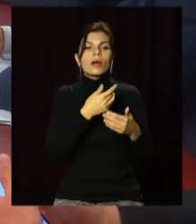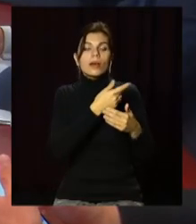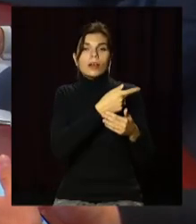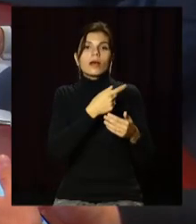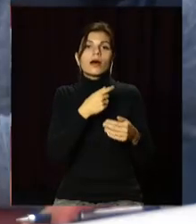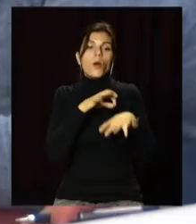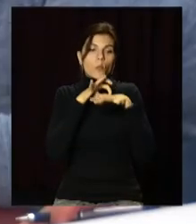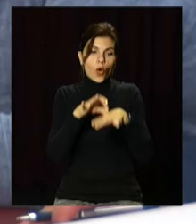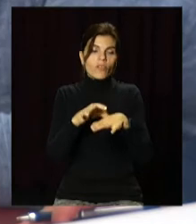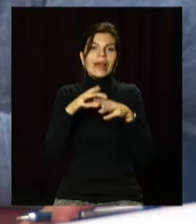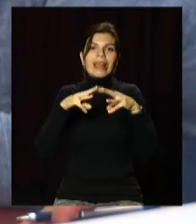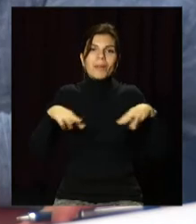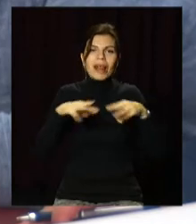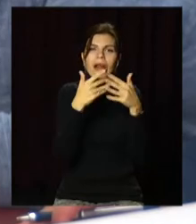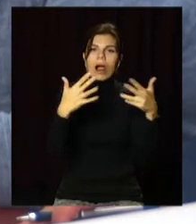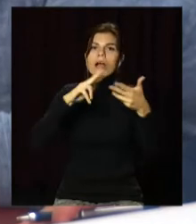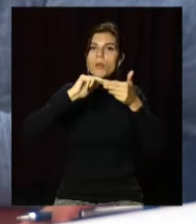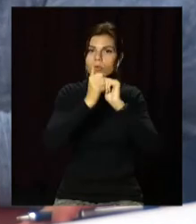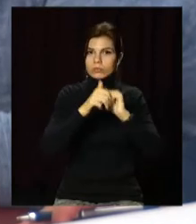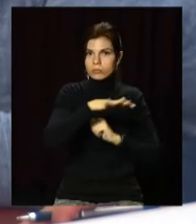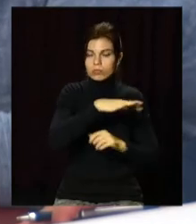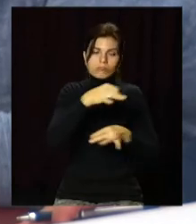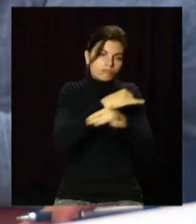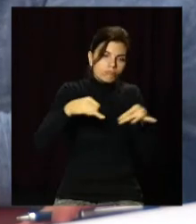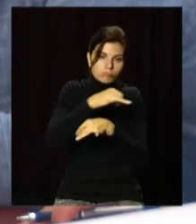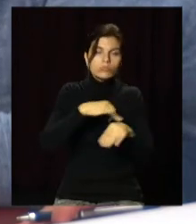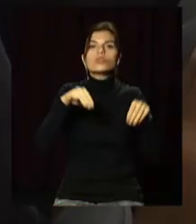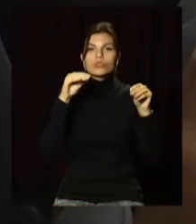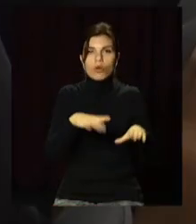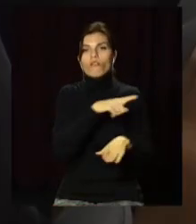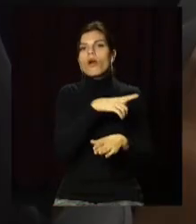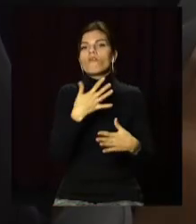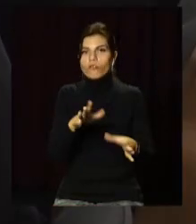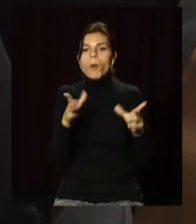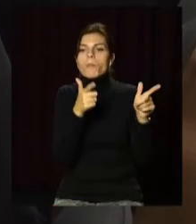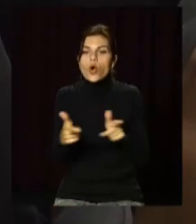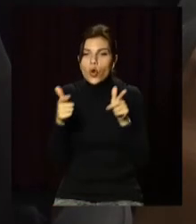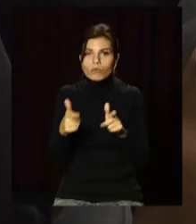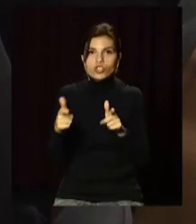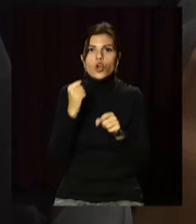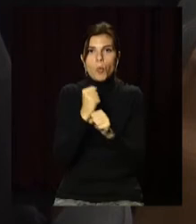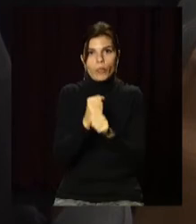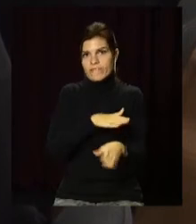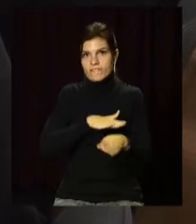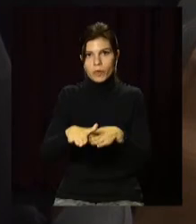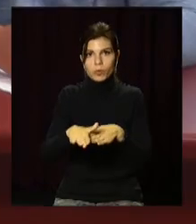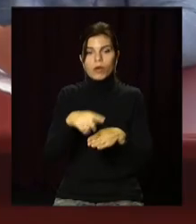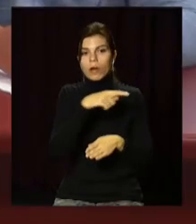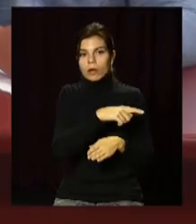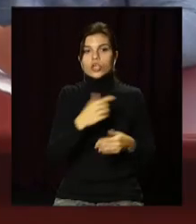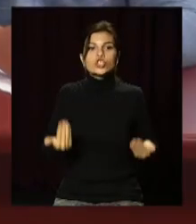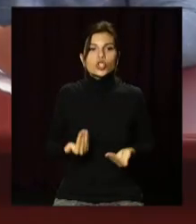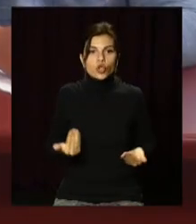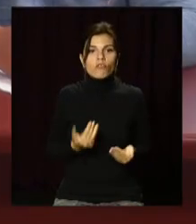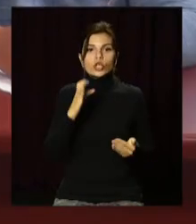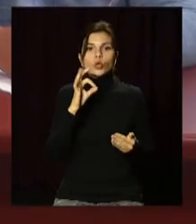підприємств та профільних департаментів Кам'янського на нараді відзначили. Вони виконали всі підготовчі роботи. Тому житлово-комунальне господарство та об